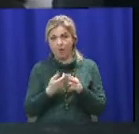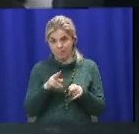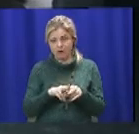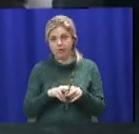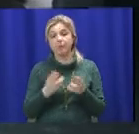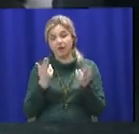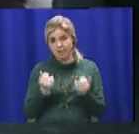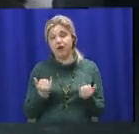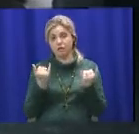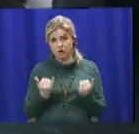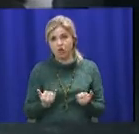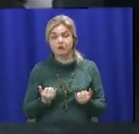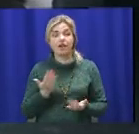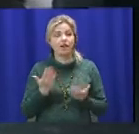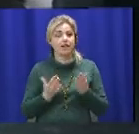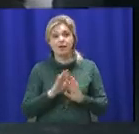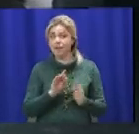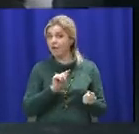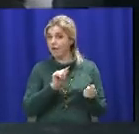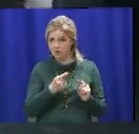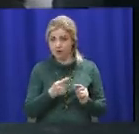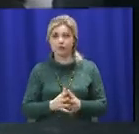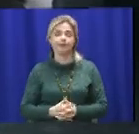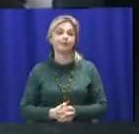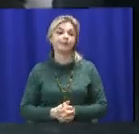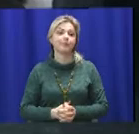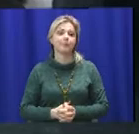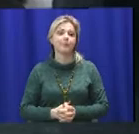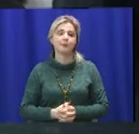скажемо, зараз, якщо не возражаєте, начну я, да, ви мене допомните.